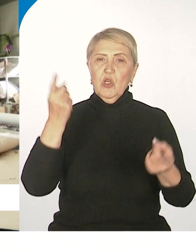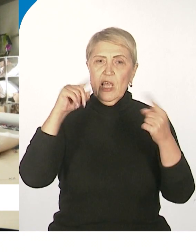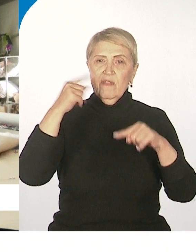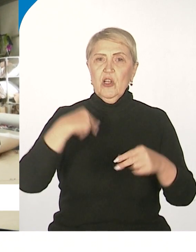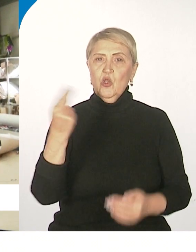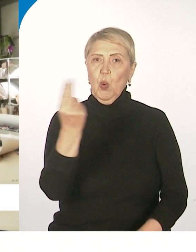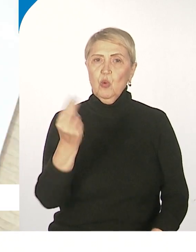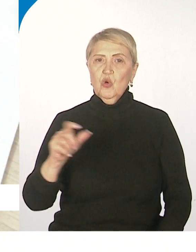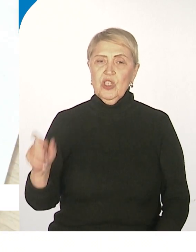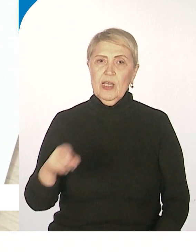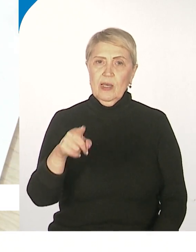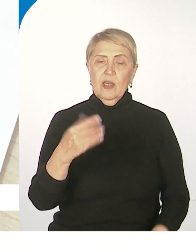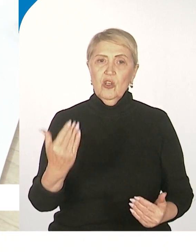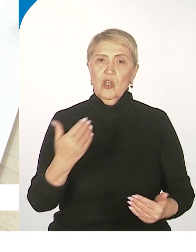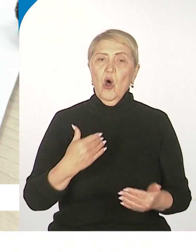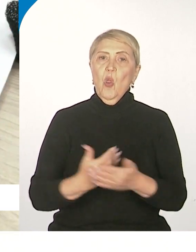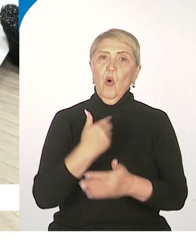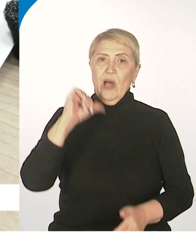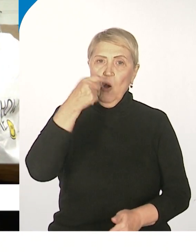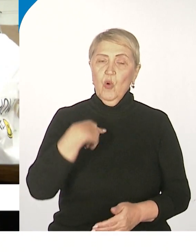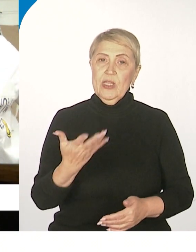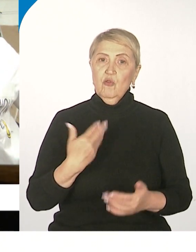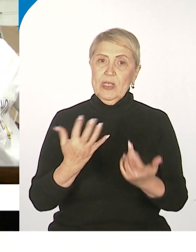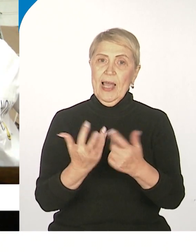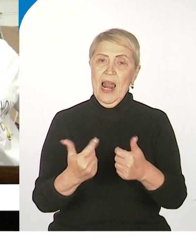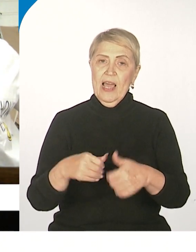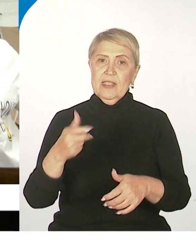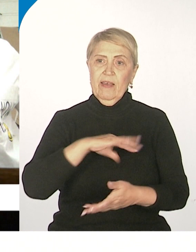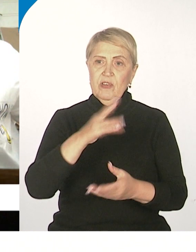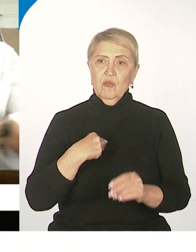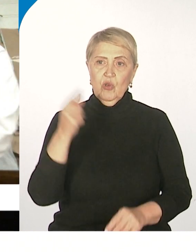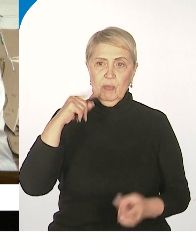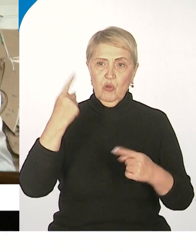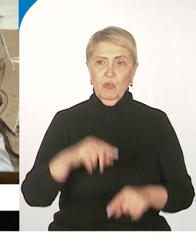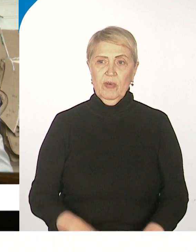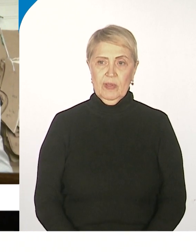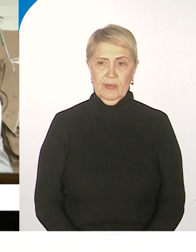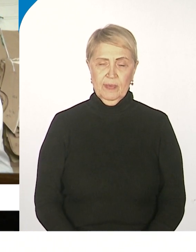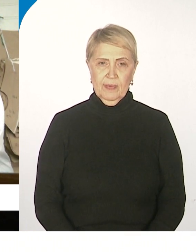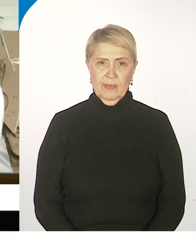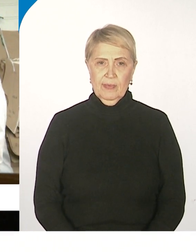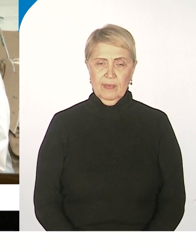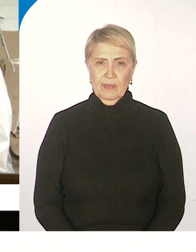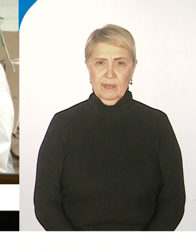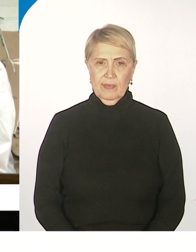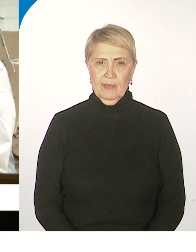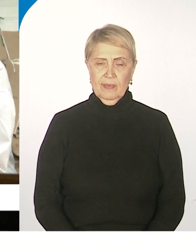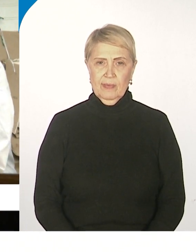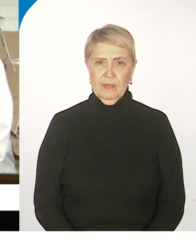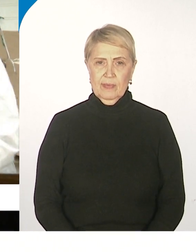колдует над созданием новогодней коллекции. Видите, как мы открываем бедро и